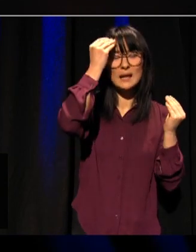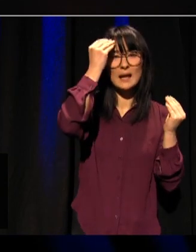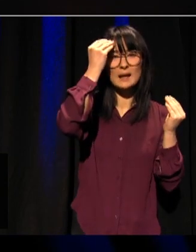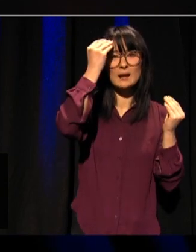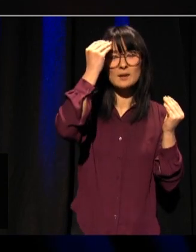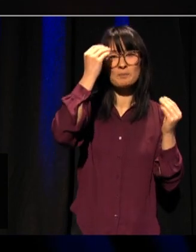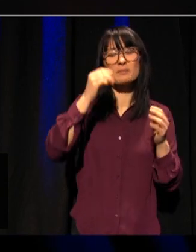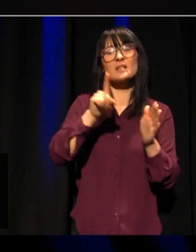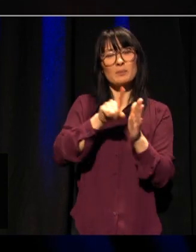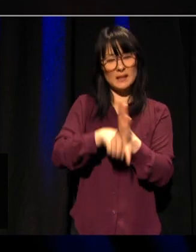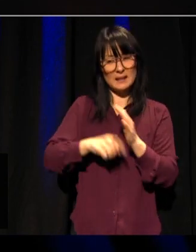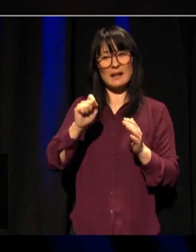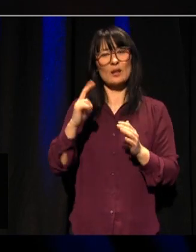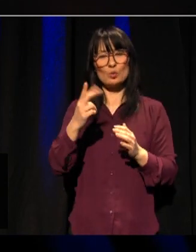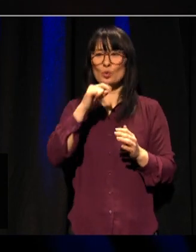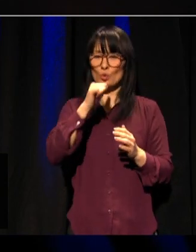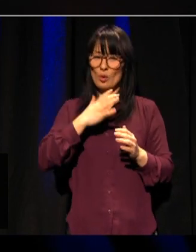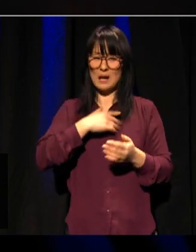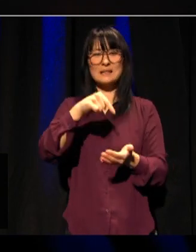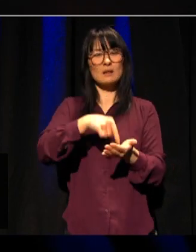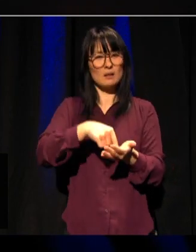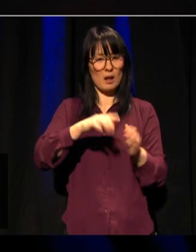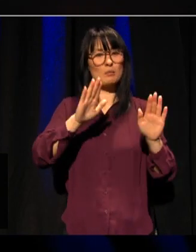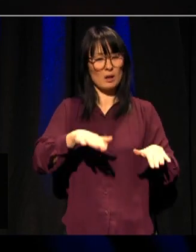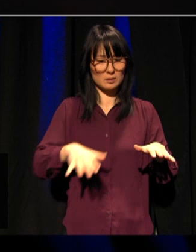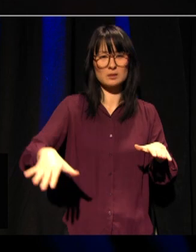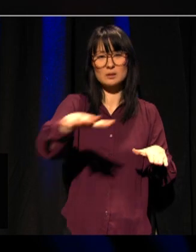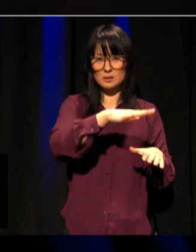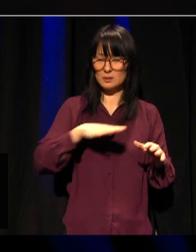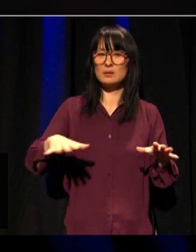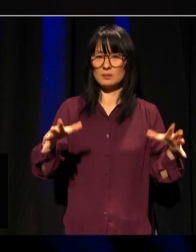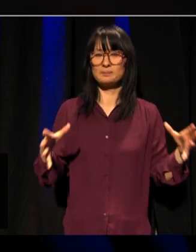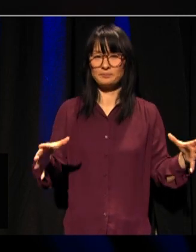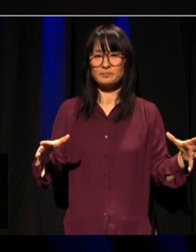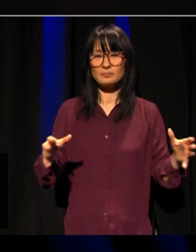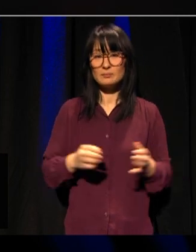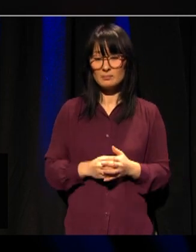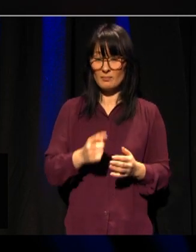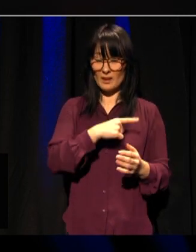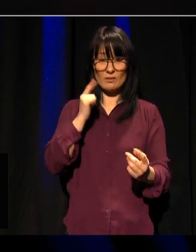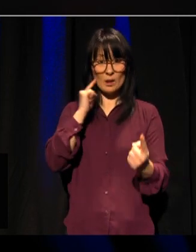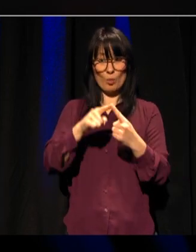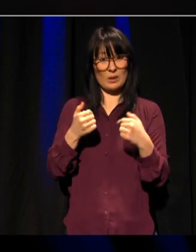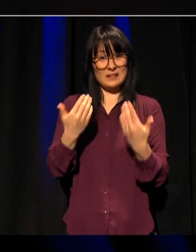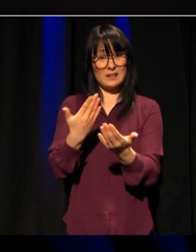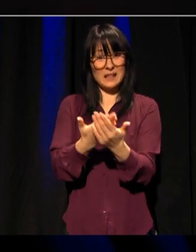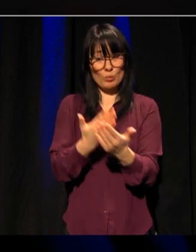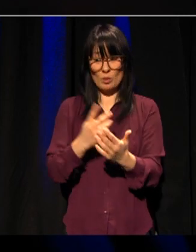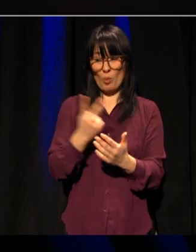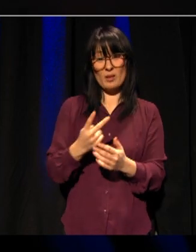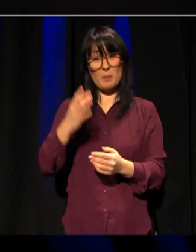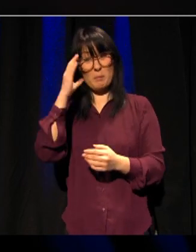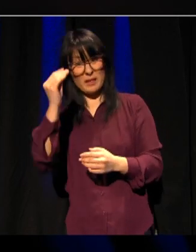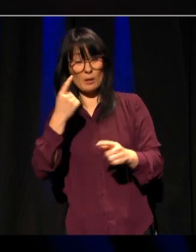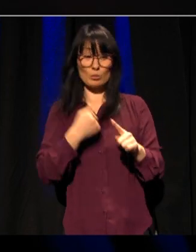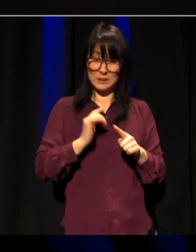ha en sentral plass i dette landskapet. Vi skal ha et tilbud til både menn og kvinner på 50.